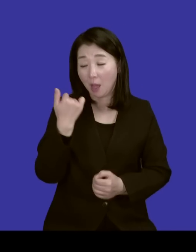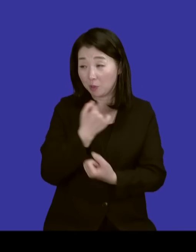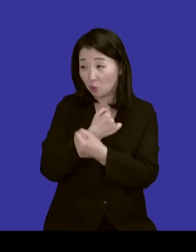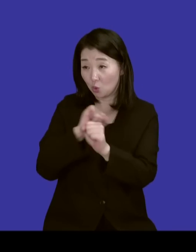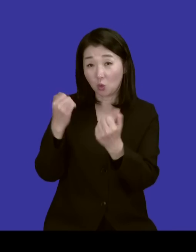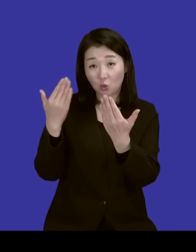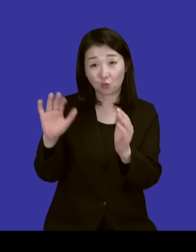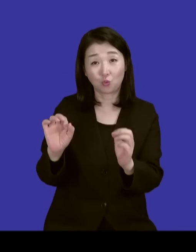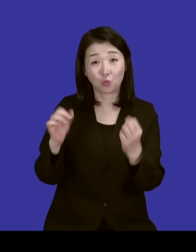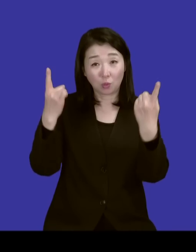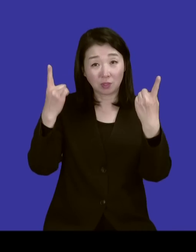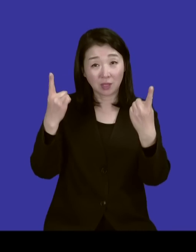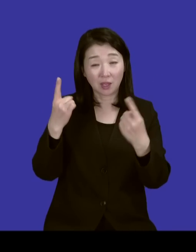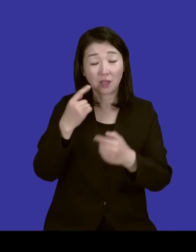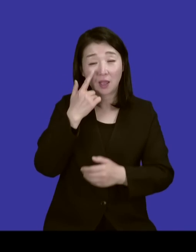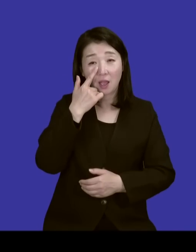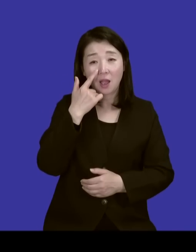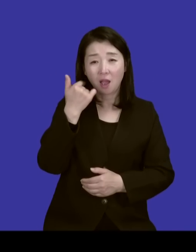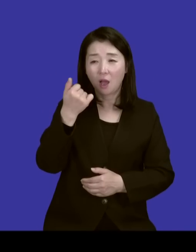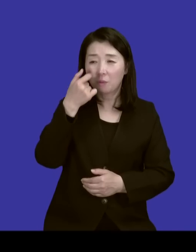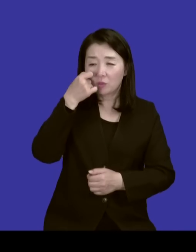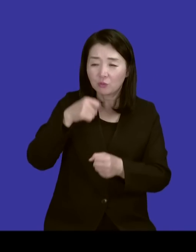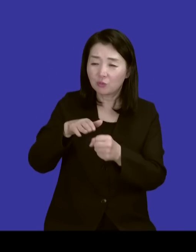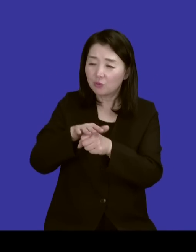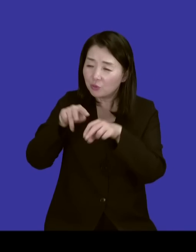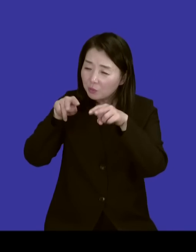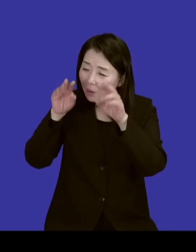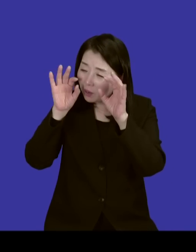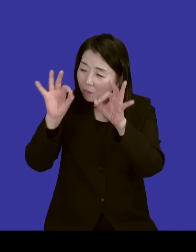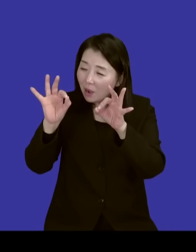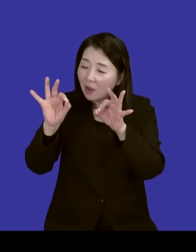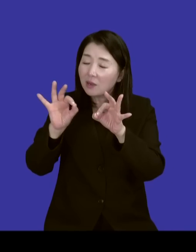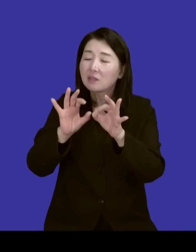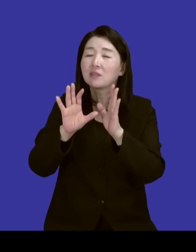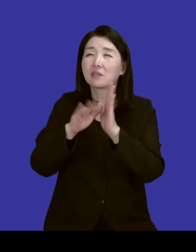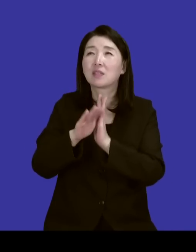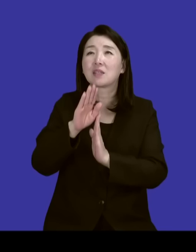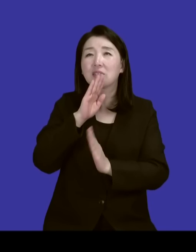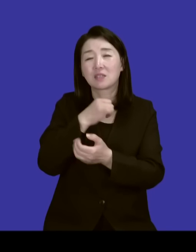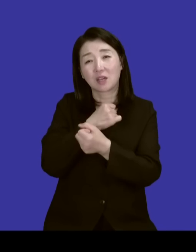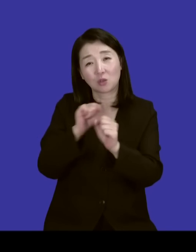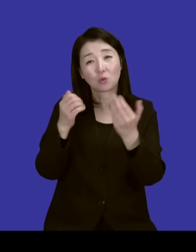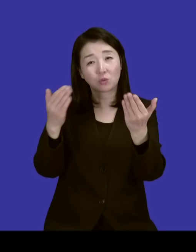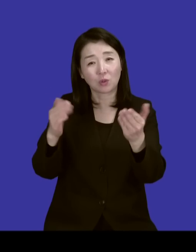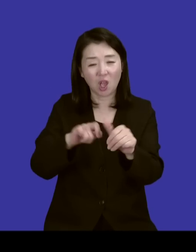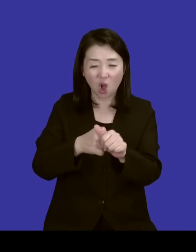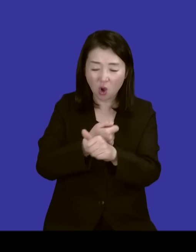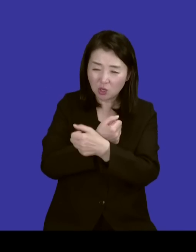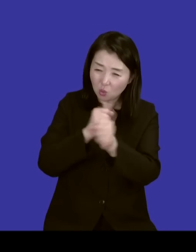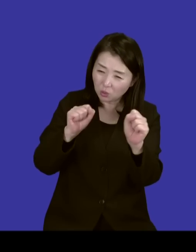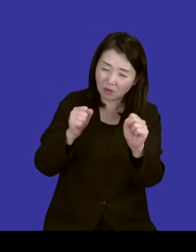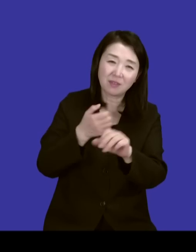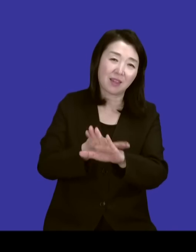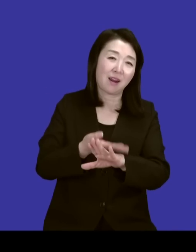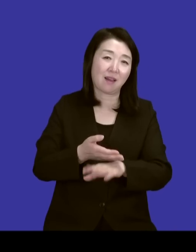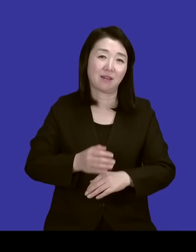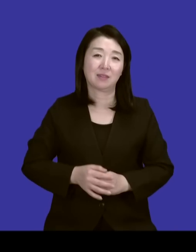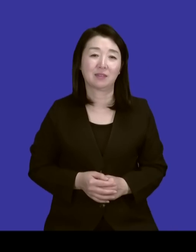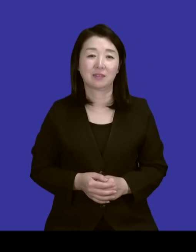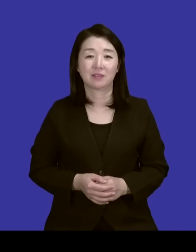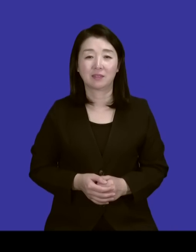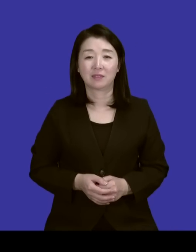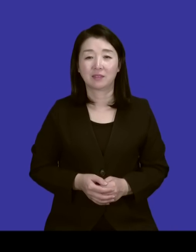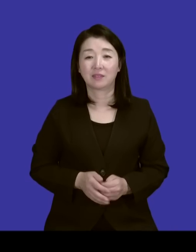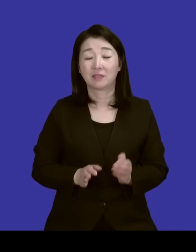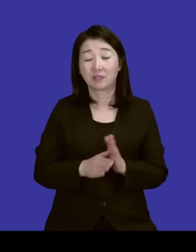아버지를 금휼이 바라보고 될 때 진정한 용서가 되는 거지 억지 용서는 그게 아니거든요. 그러면서